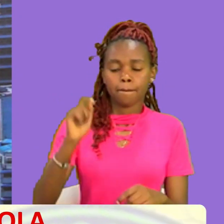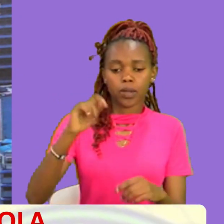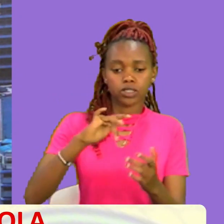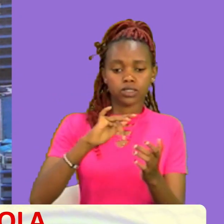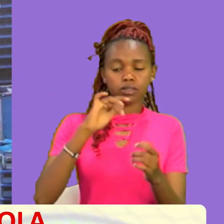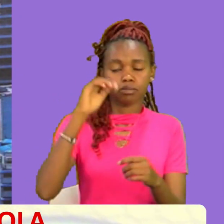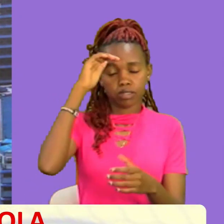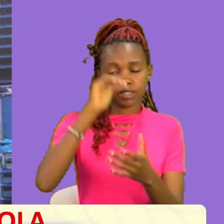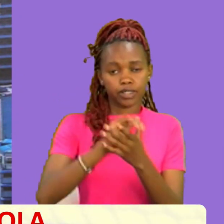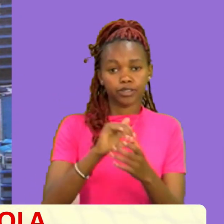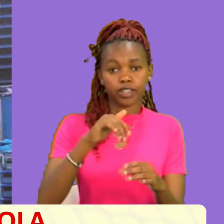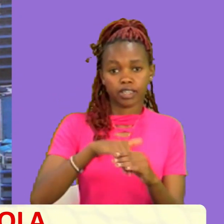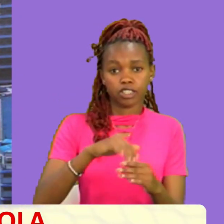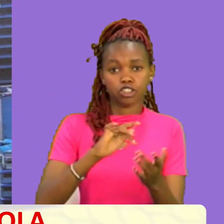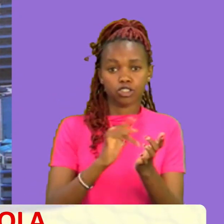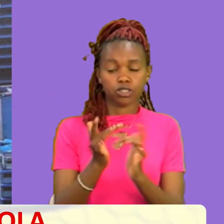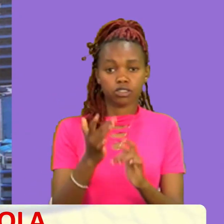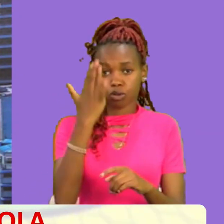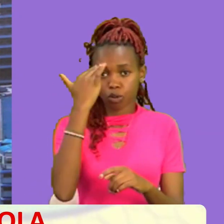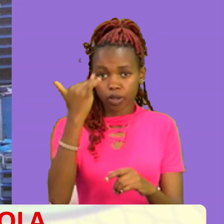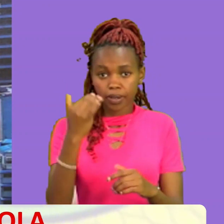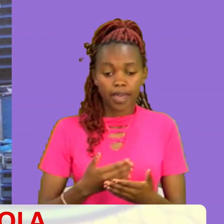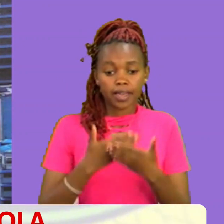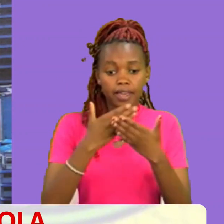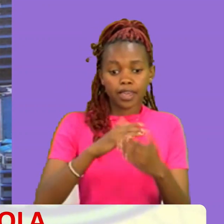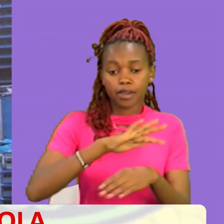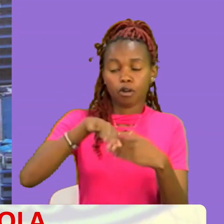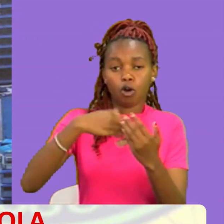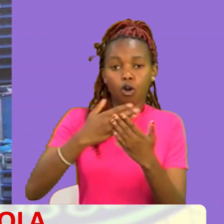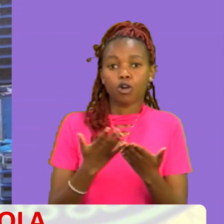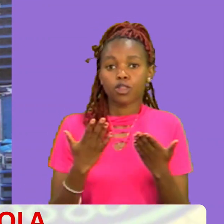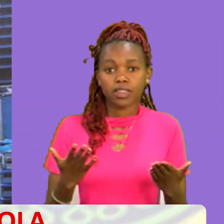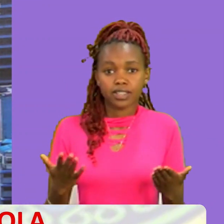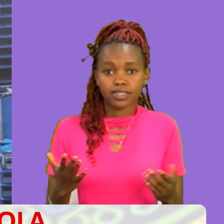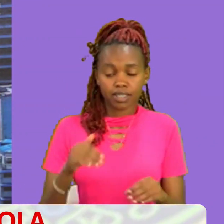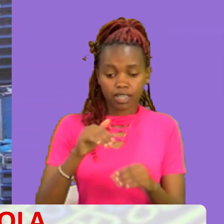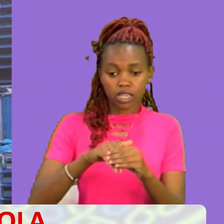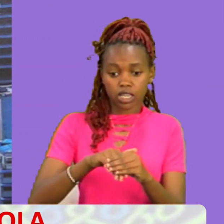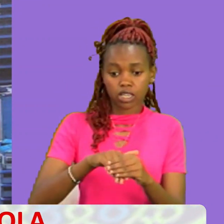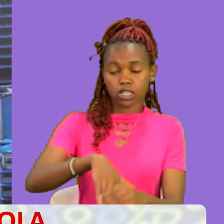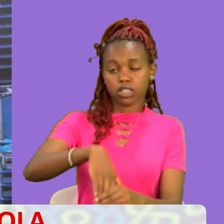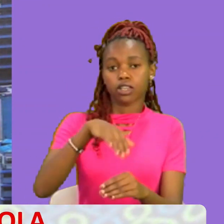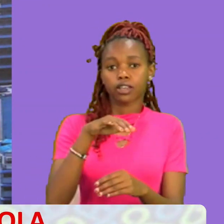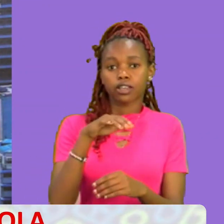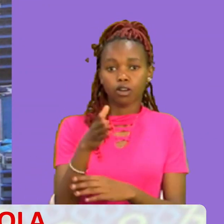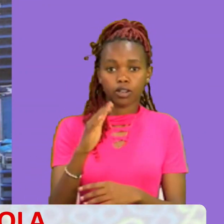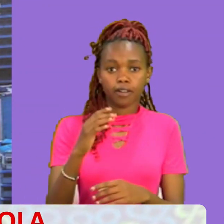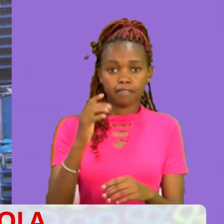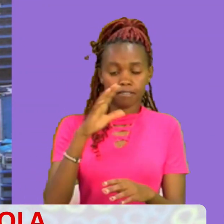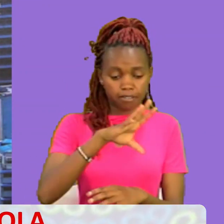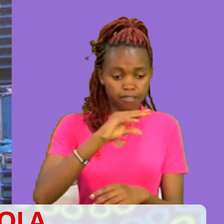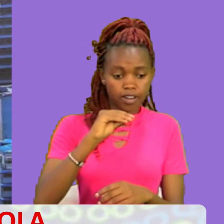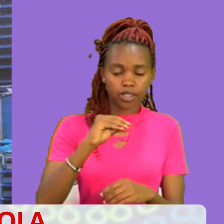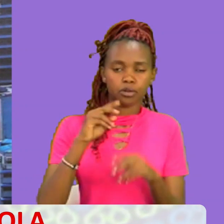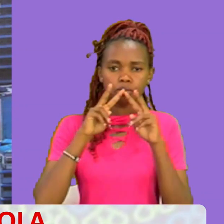Anatupatia kila chochote tunachuitaji Mana kwaki tunapata wakovu Kwaki tunapata wakombozi Kwaki tunapata amane